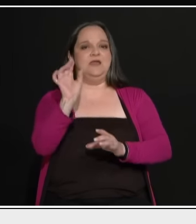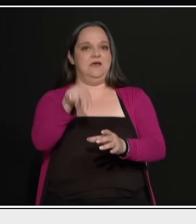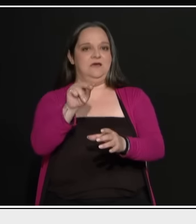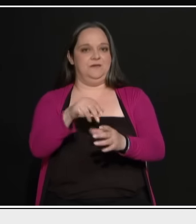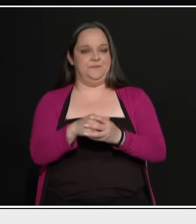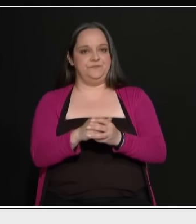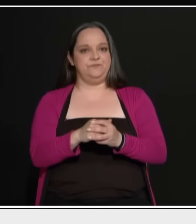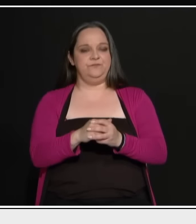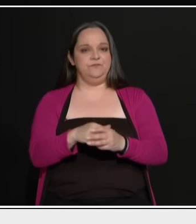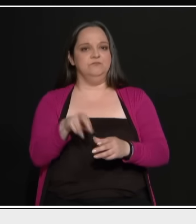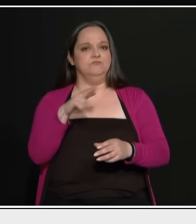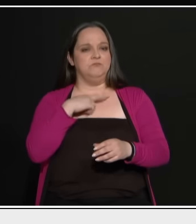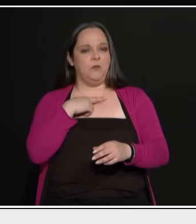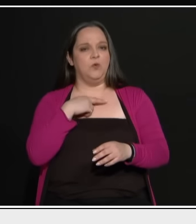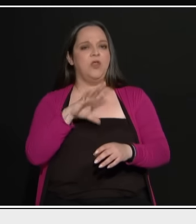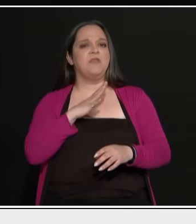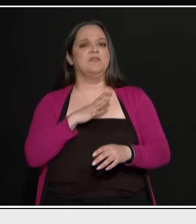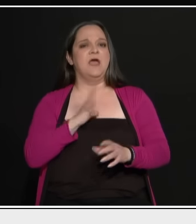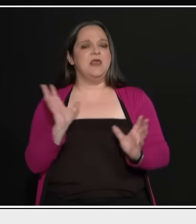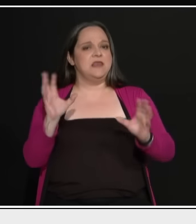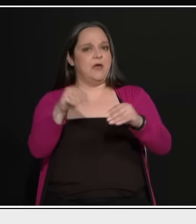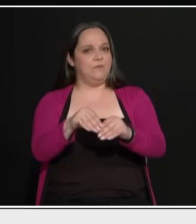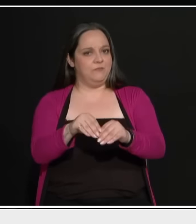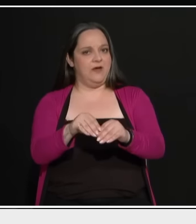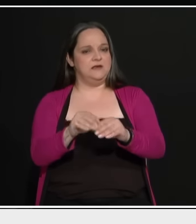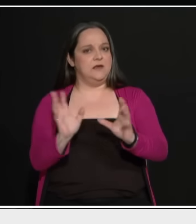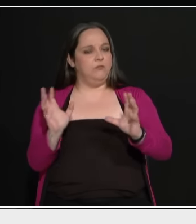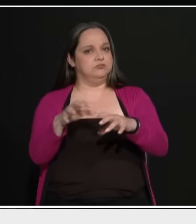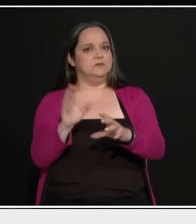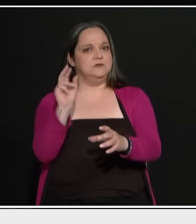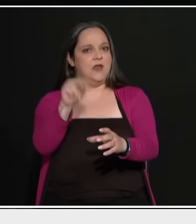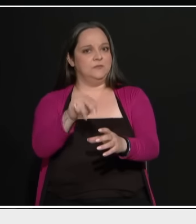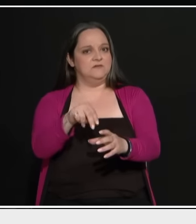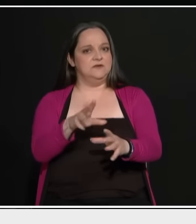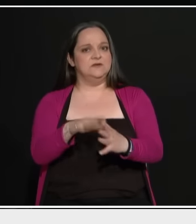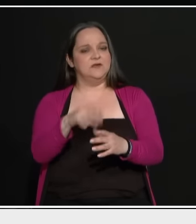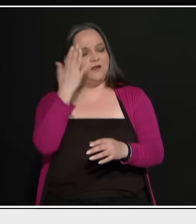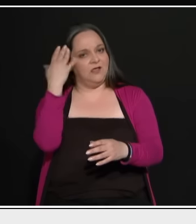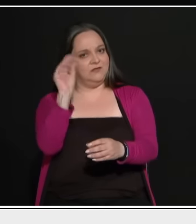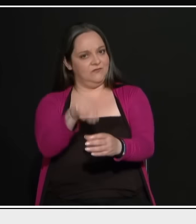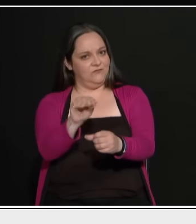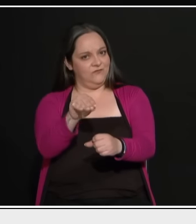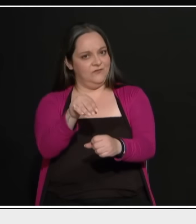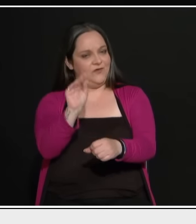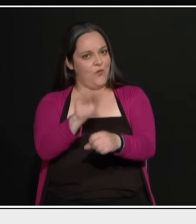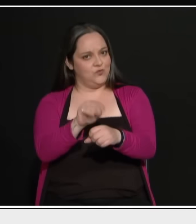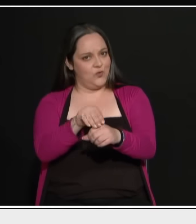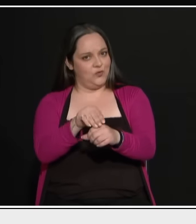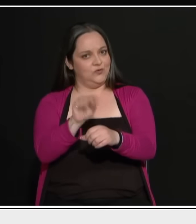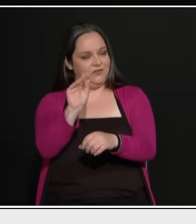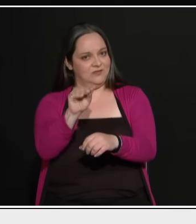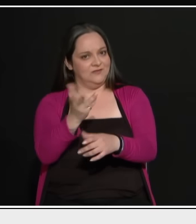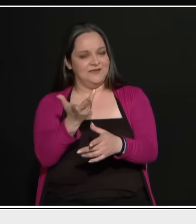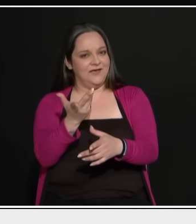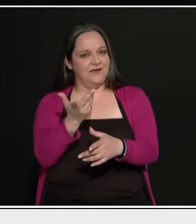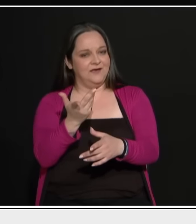δεν θέλει ο κόσμος να ψηφίσει, γιατί φοβάται ότι μπορεί να μην ψηφίσει Μην πάνε αντίθετα. Ο κόσμος κουτός είναι. Γιατί δεν είναι σαν να